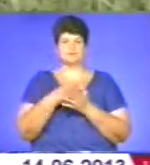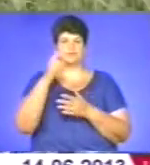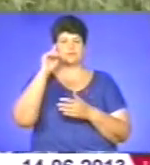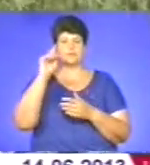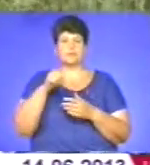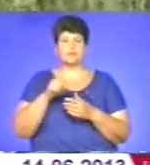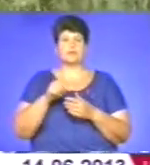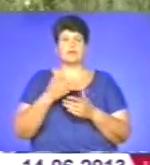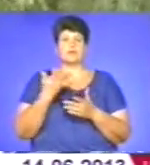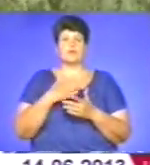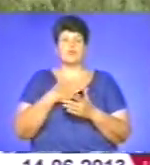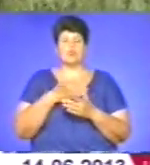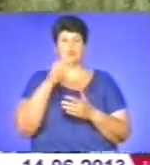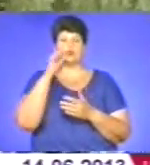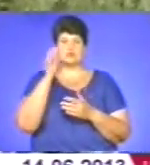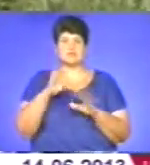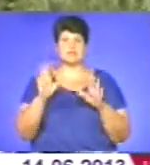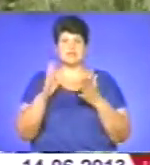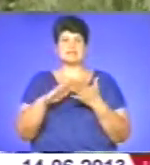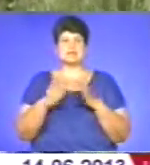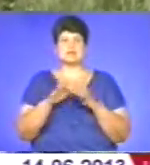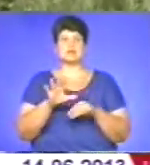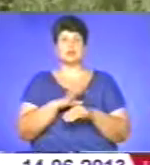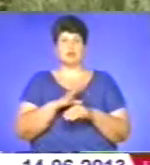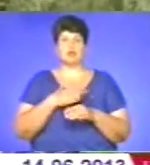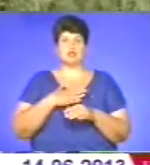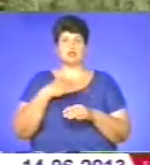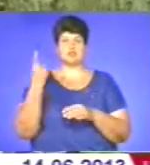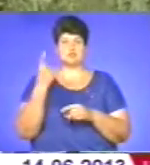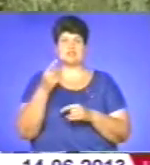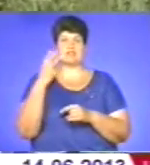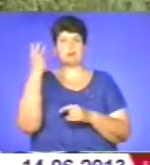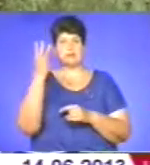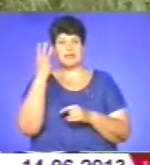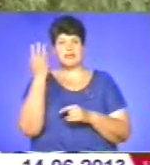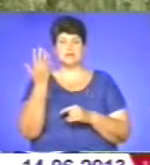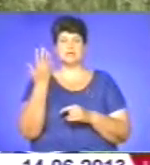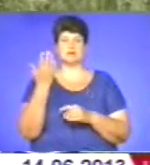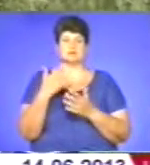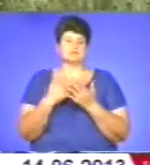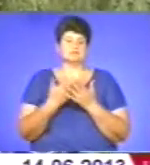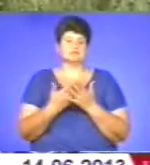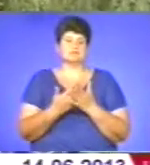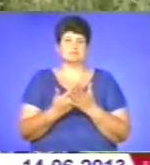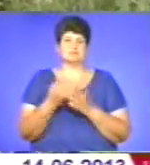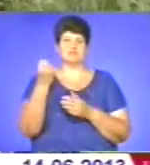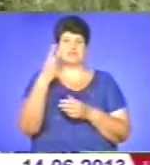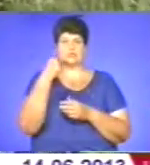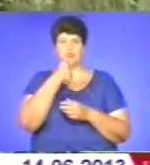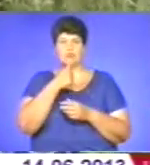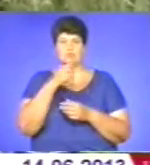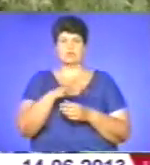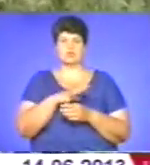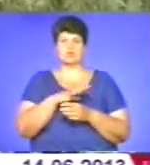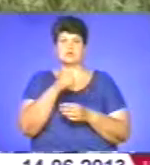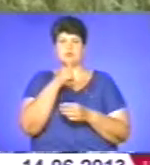моєму досвіду, надзвичайні ситуації були і були в нашій області, Хмельницькій. Буквально в 12-му році у нас